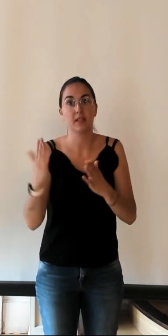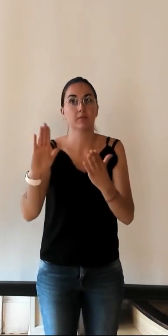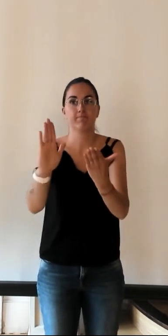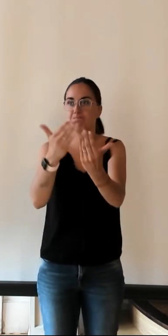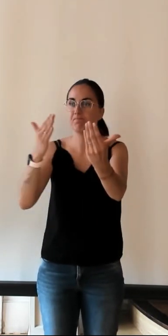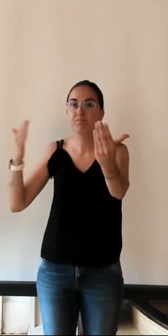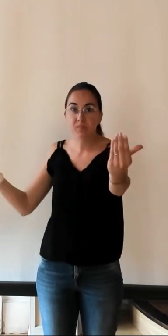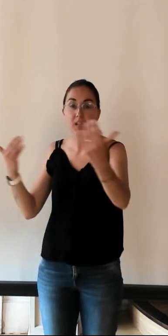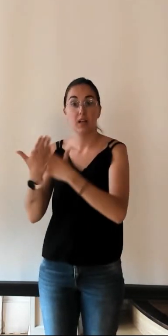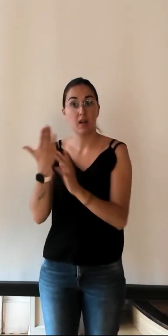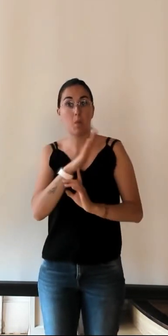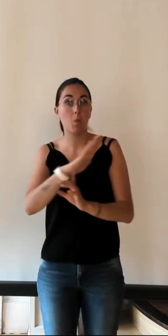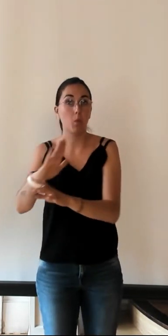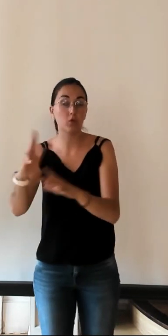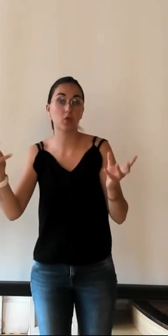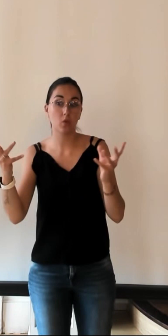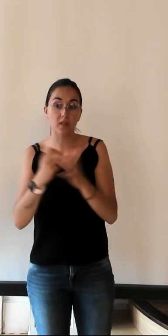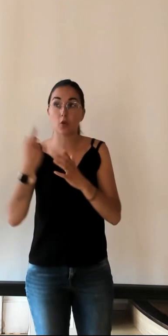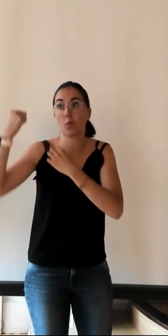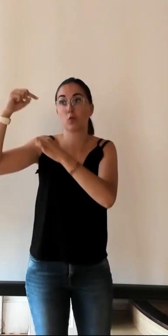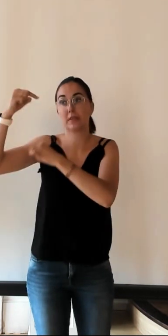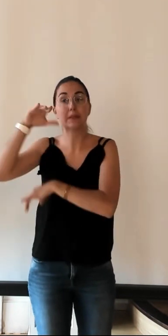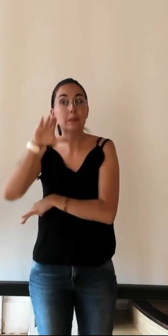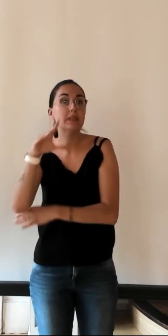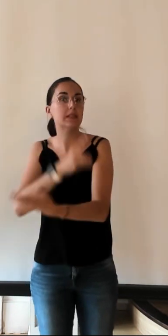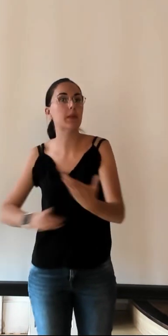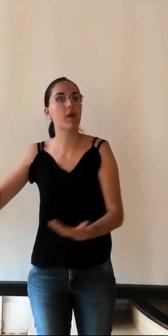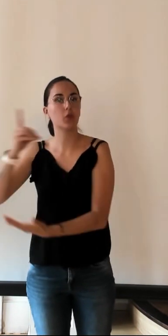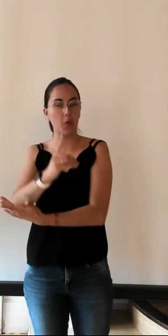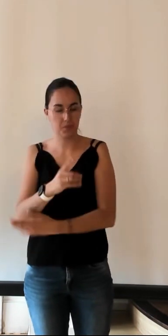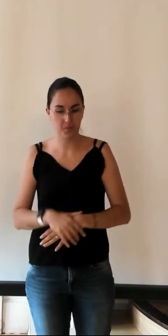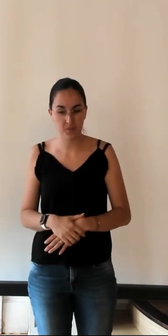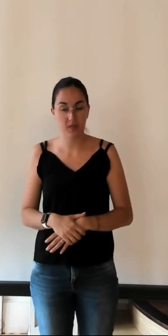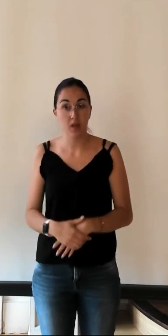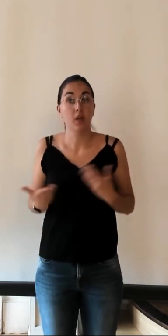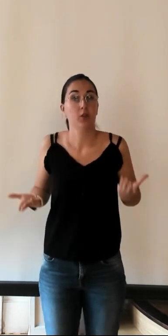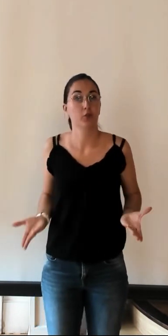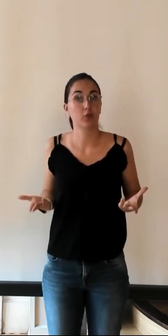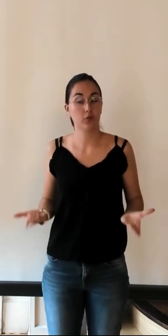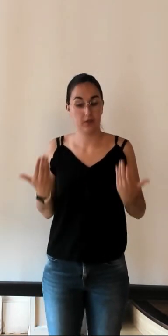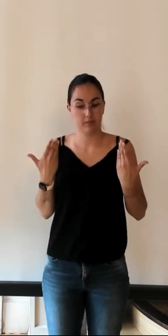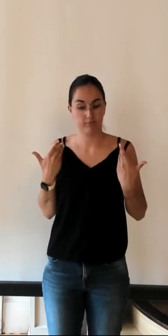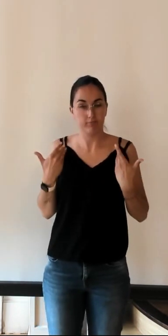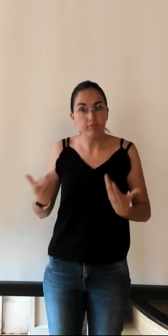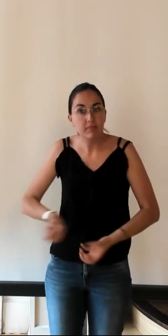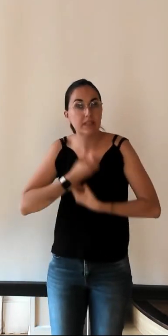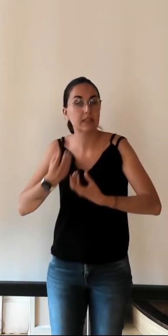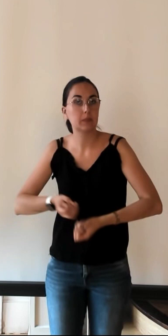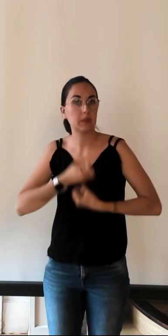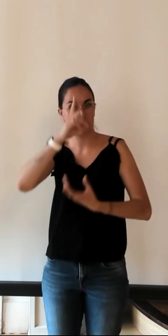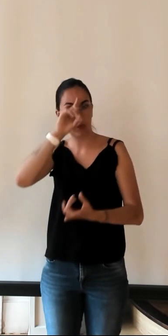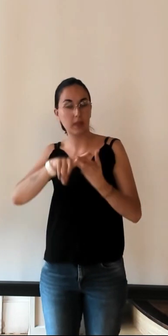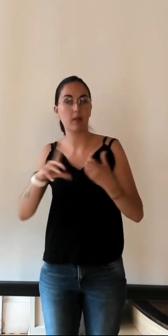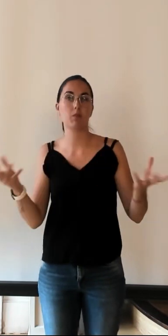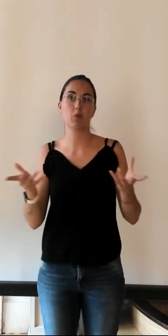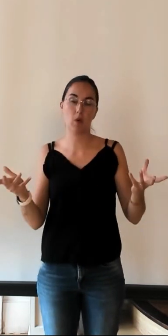au niveau départemental. Donc, en fait, mon propos, donc, aujourd'hui, est de mettre l'accent sur l